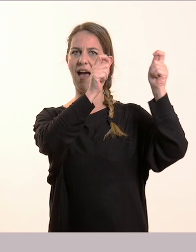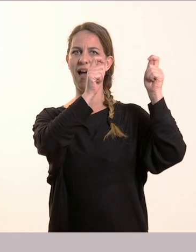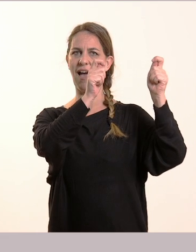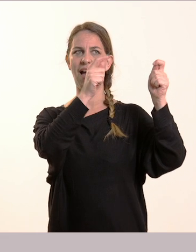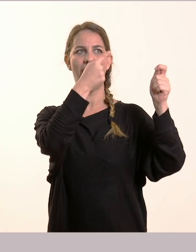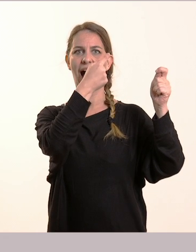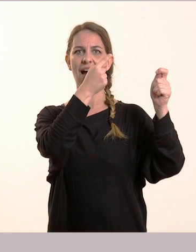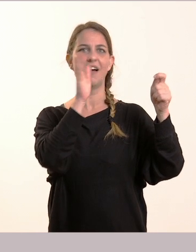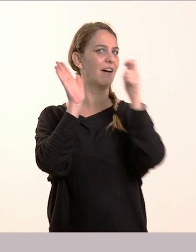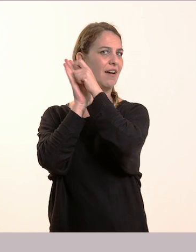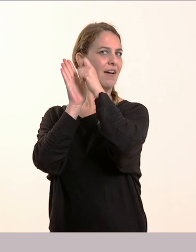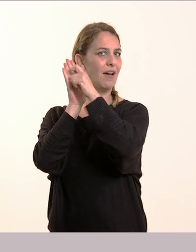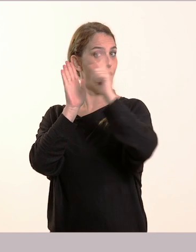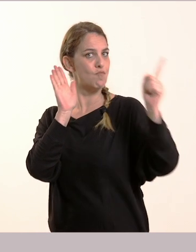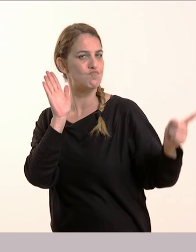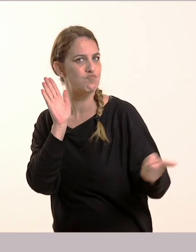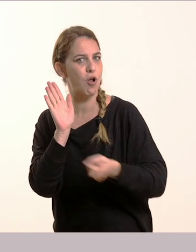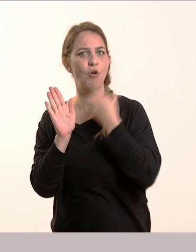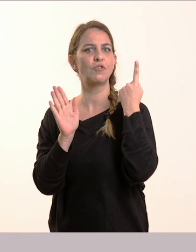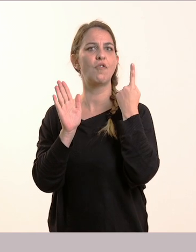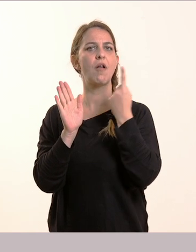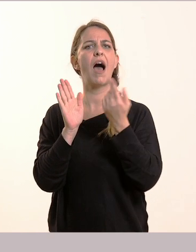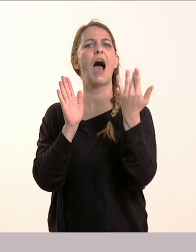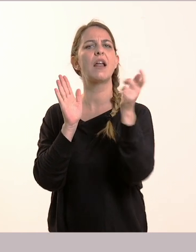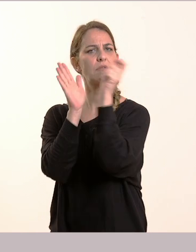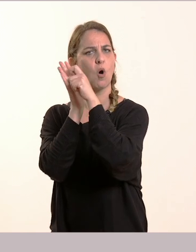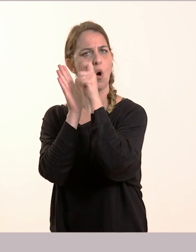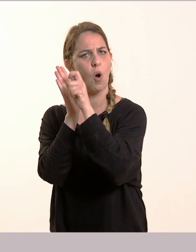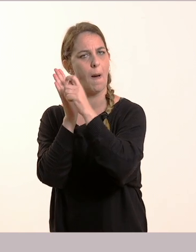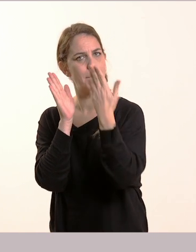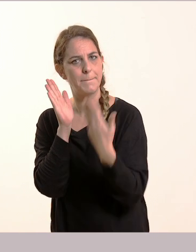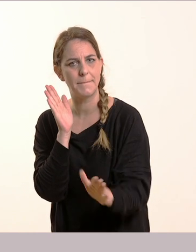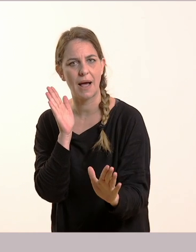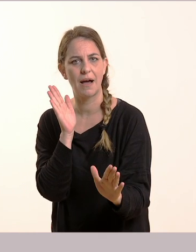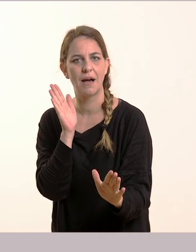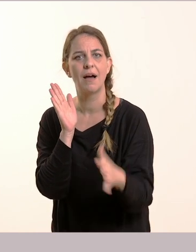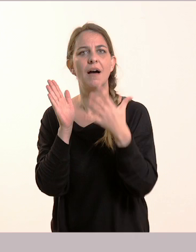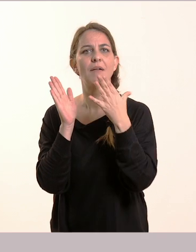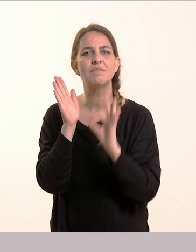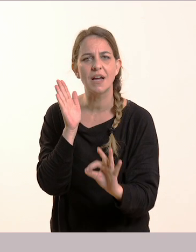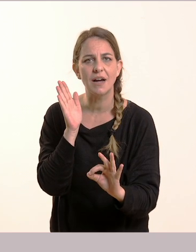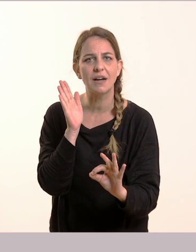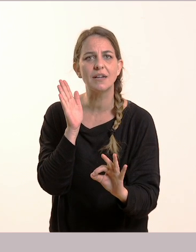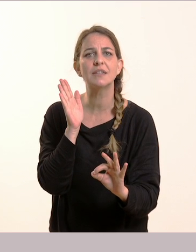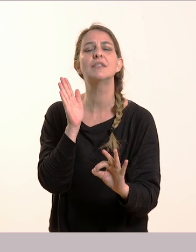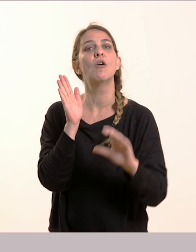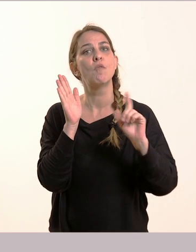πρώτους του αριθμούς. Και έχει κάνει τις πρώτες του